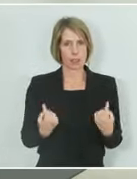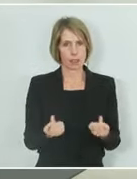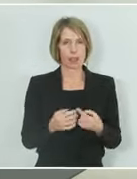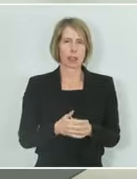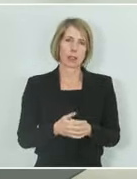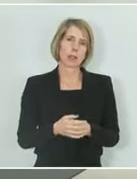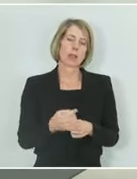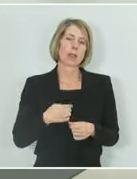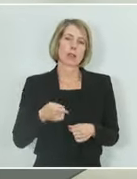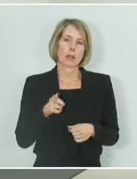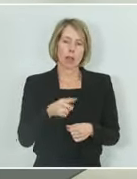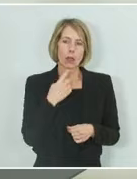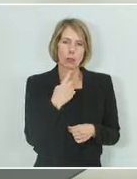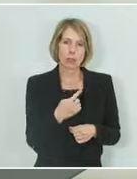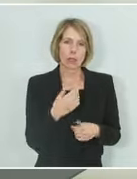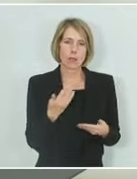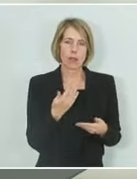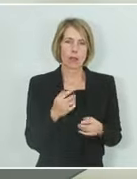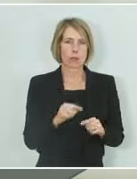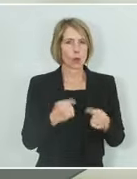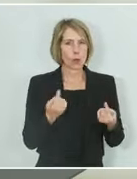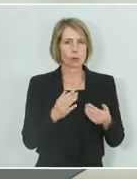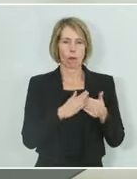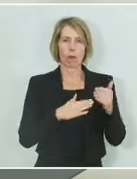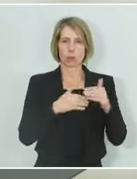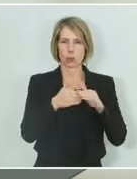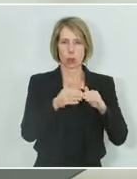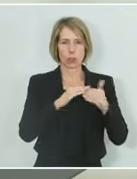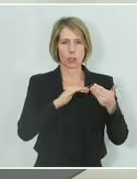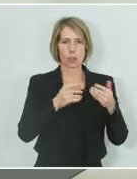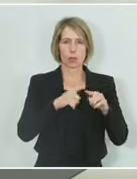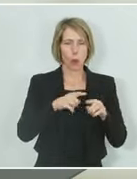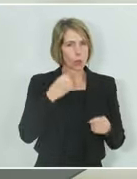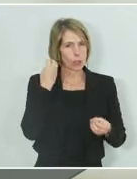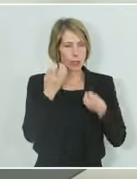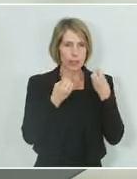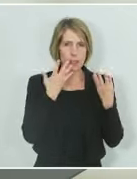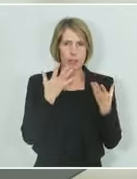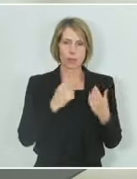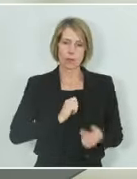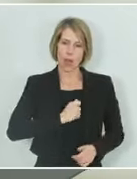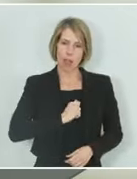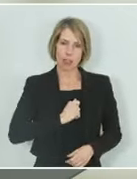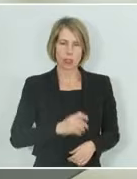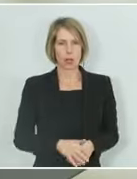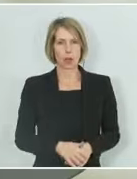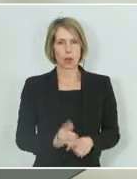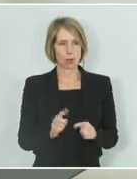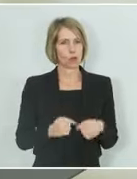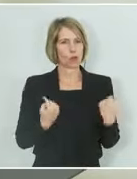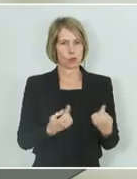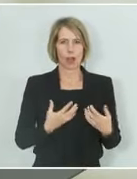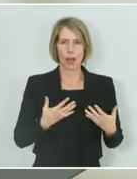gesprochen über unsere konstruktive und kreative Einstellung und Praxis im